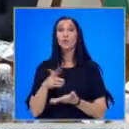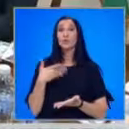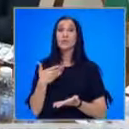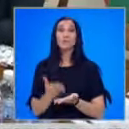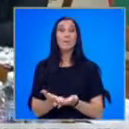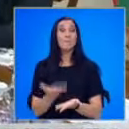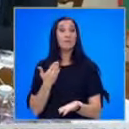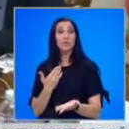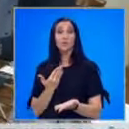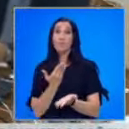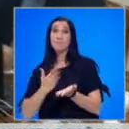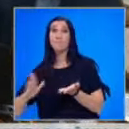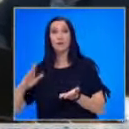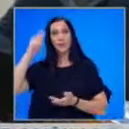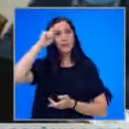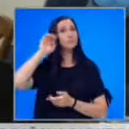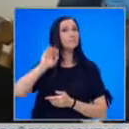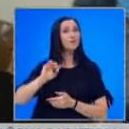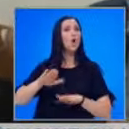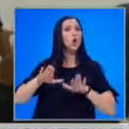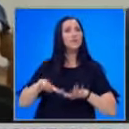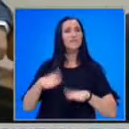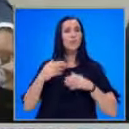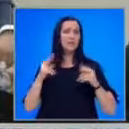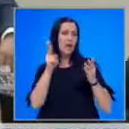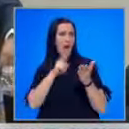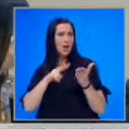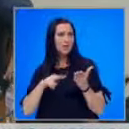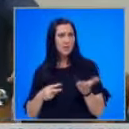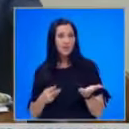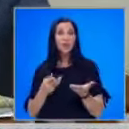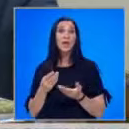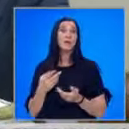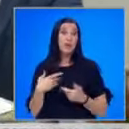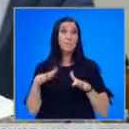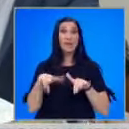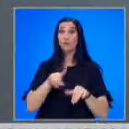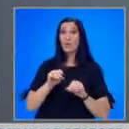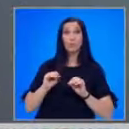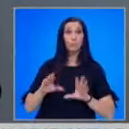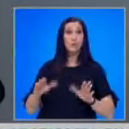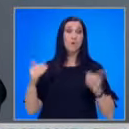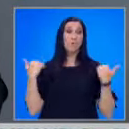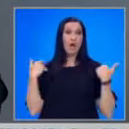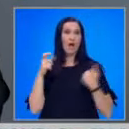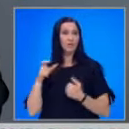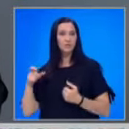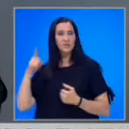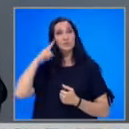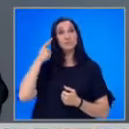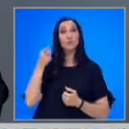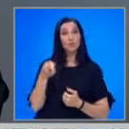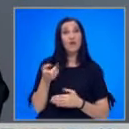остраняване на Иван Гешев беше оставено без разглеждане, изчетено за недопустимо от кадровиците. Смятаме, че това